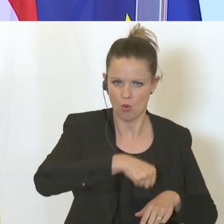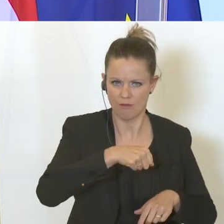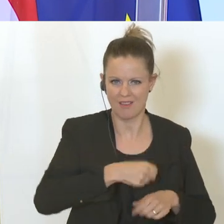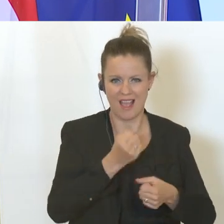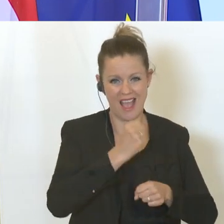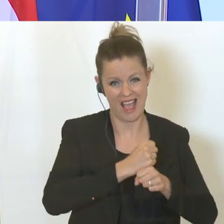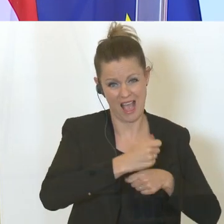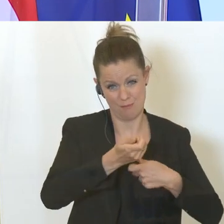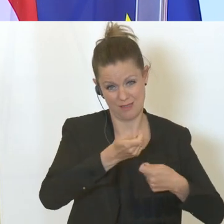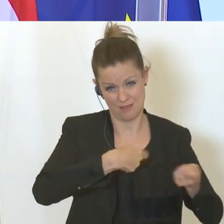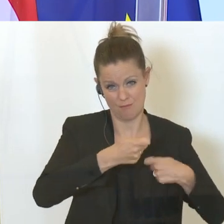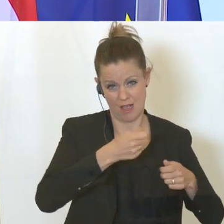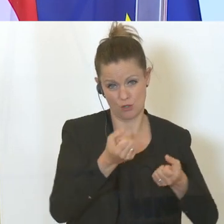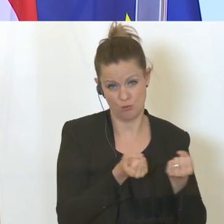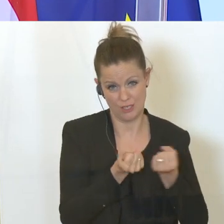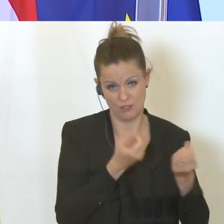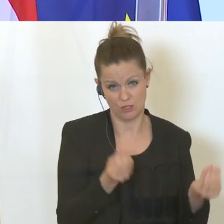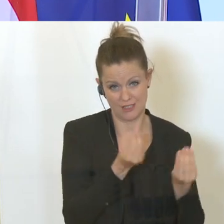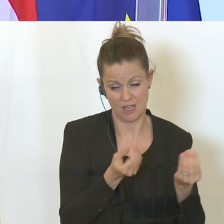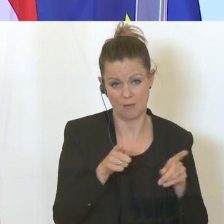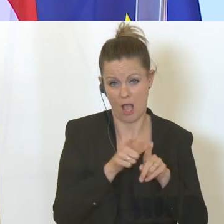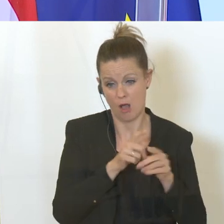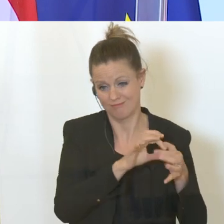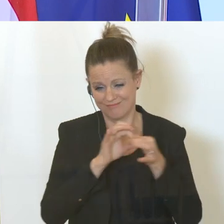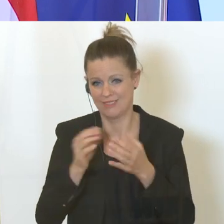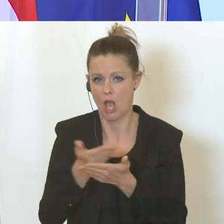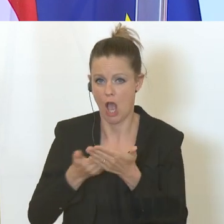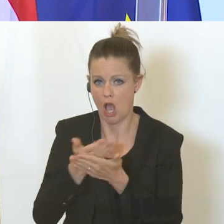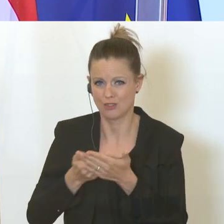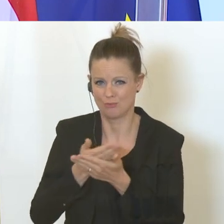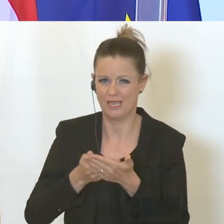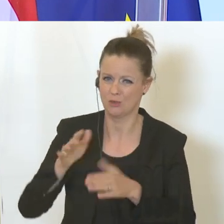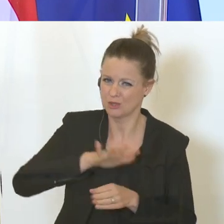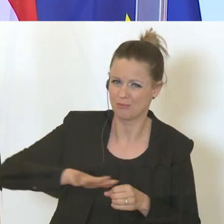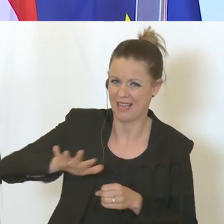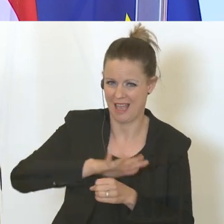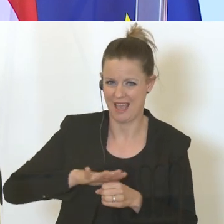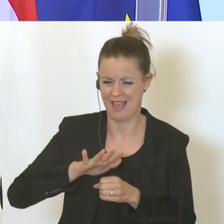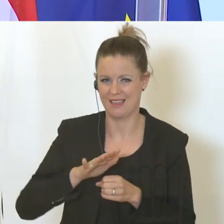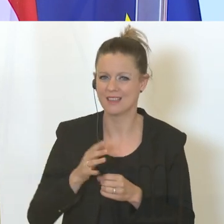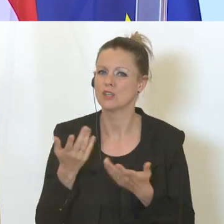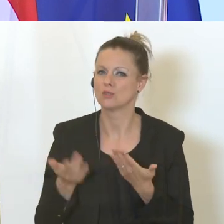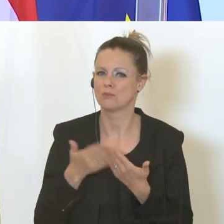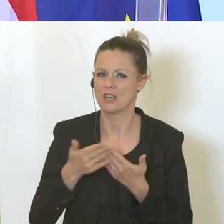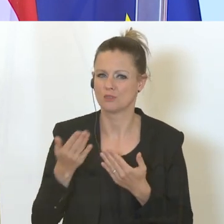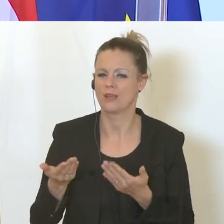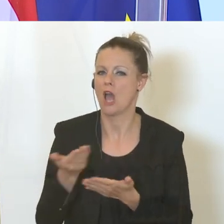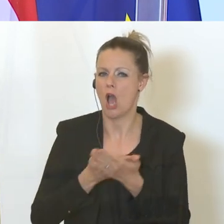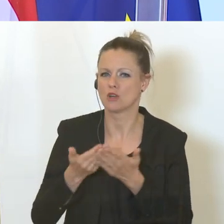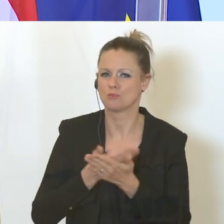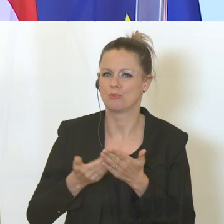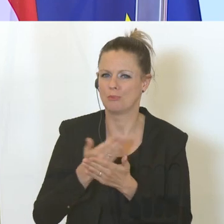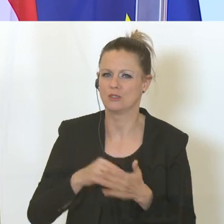Instrumenten und andererseits aber auch im Ausbildungsbereich, wo wir hier gerade mit der Ausbildungspflicht bis 18 hier mit